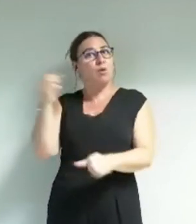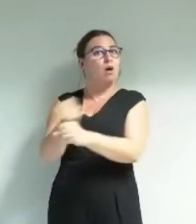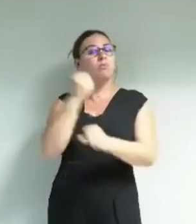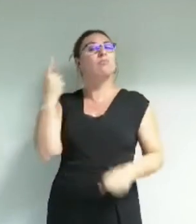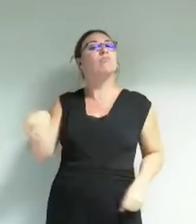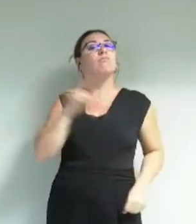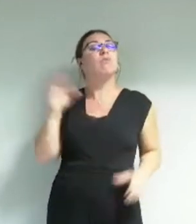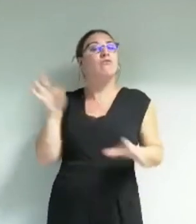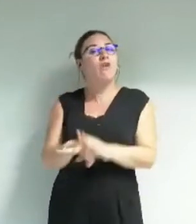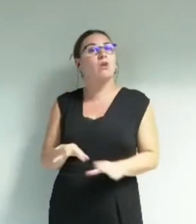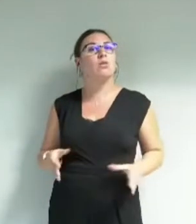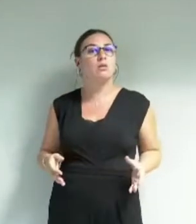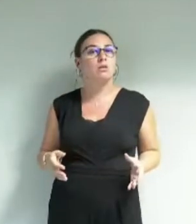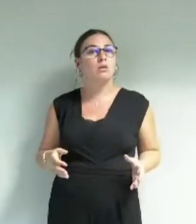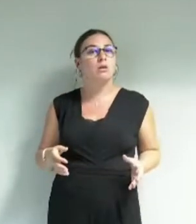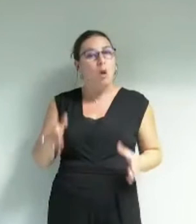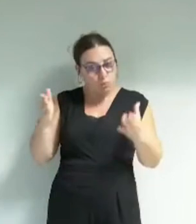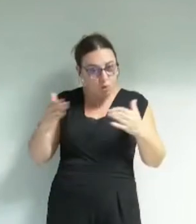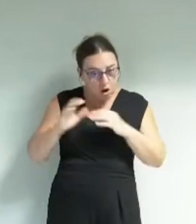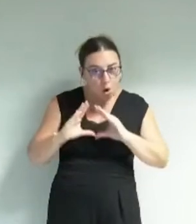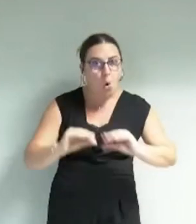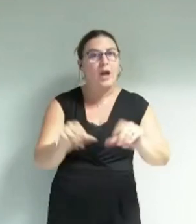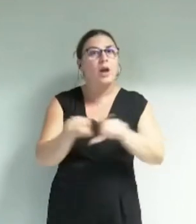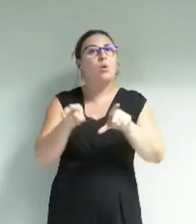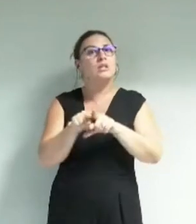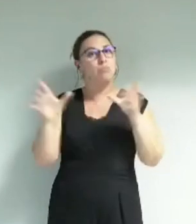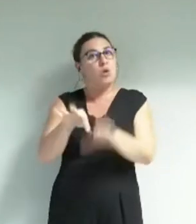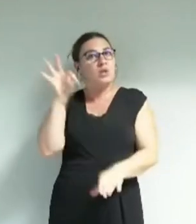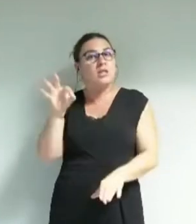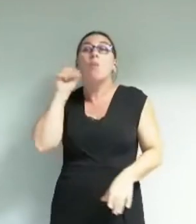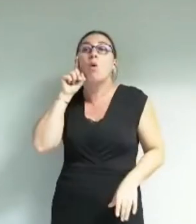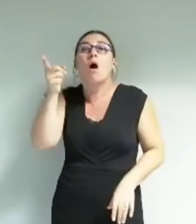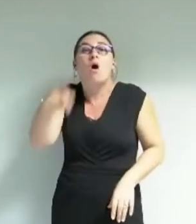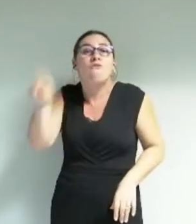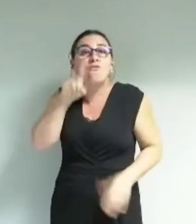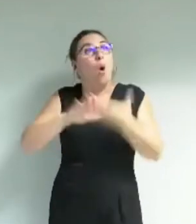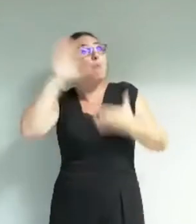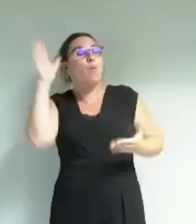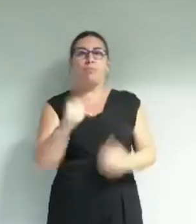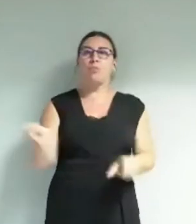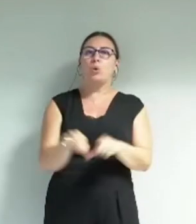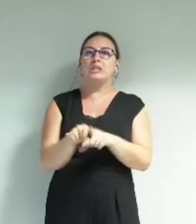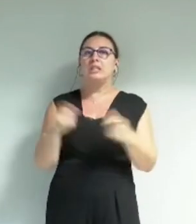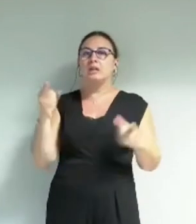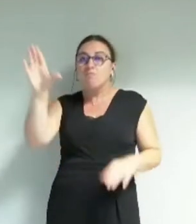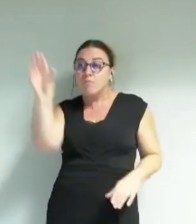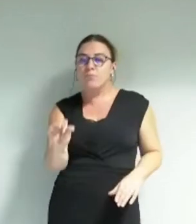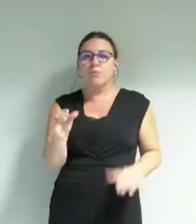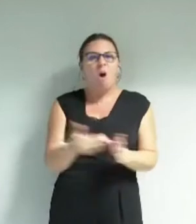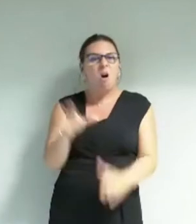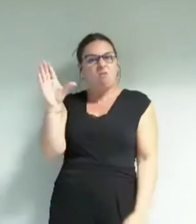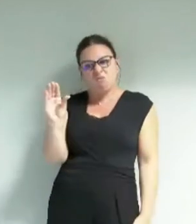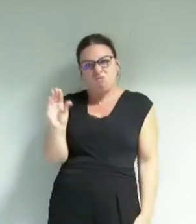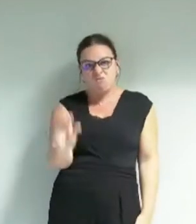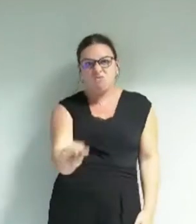représentants présents pour mettre en oeuvre le projet pour lequel elle a été choisie puisque vous ne tenez pas vos engagements et que vous avez baissé encore et encore les